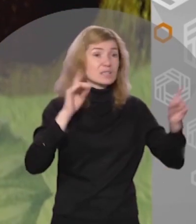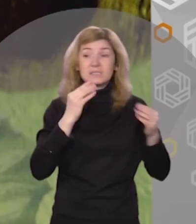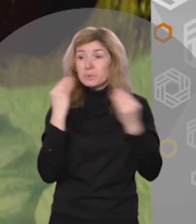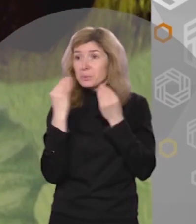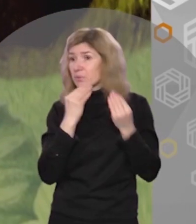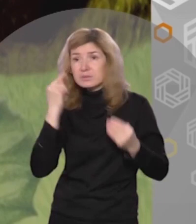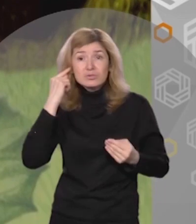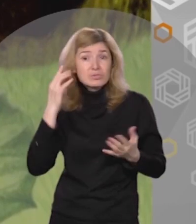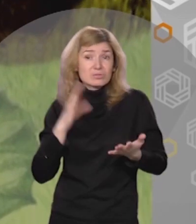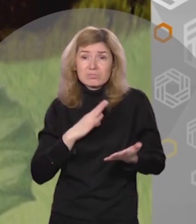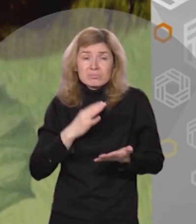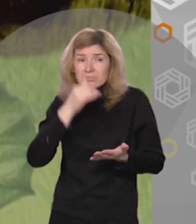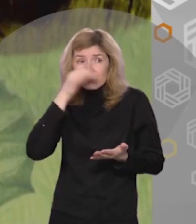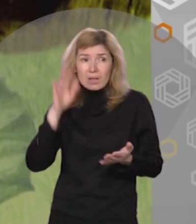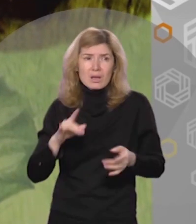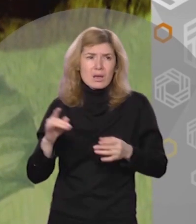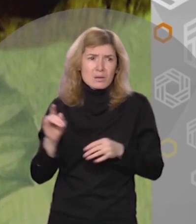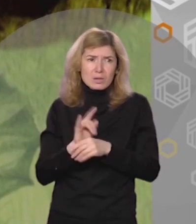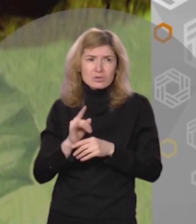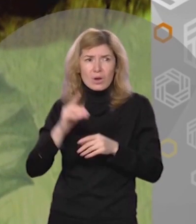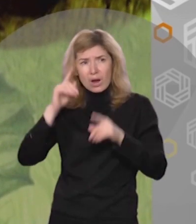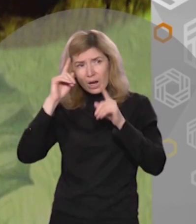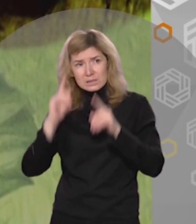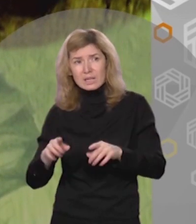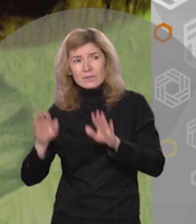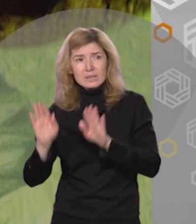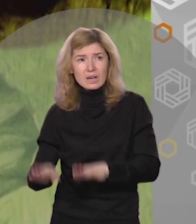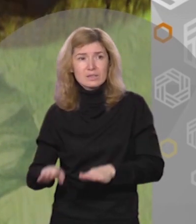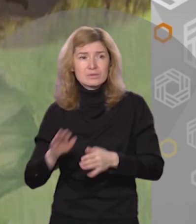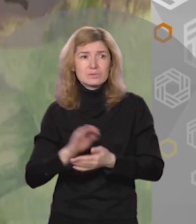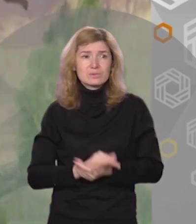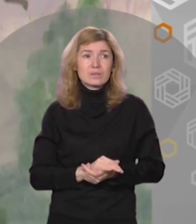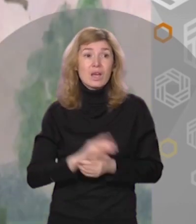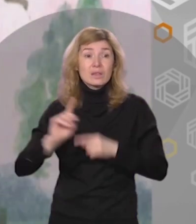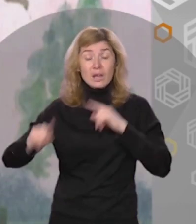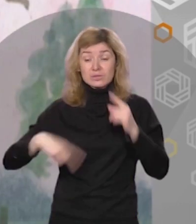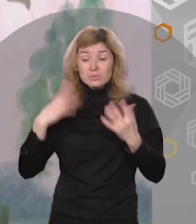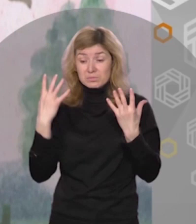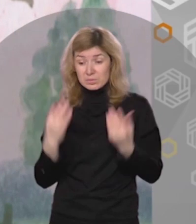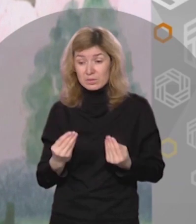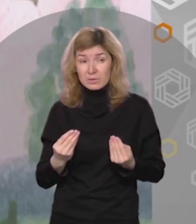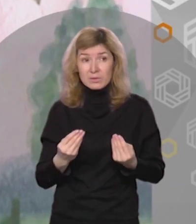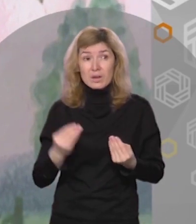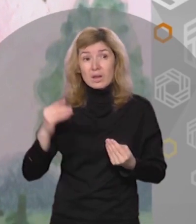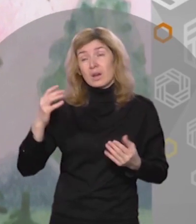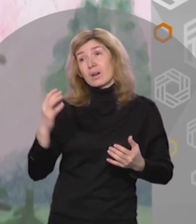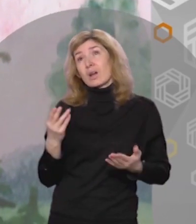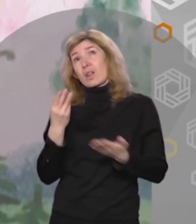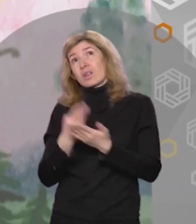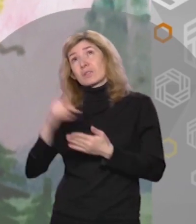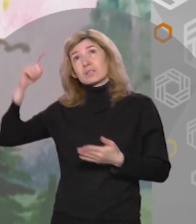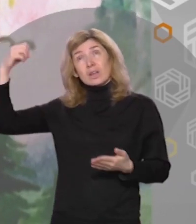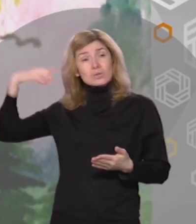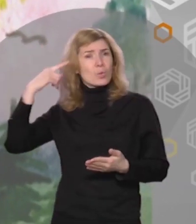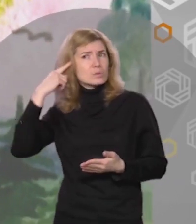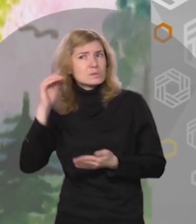свиста не было слышно. И мышонок оставил расческу в траве. На следующий день, греясь на солнышке, он услышал